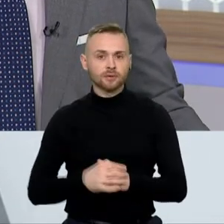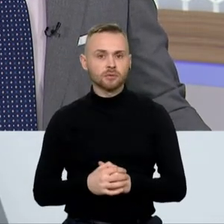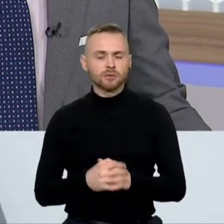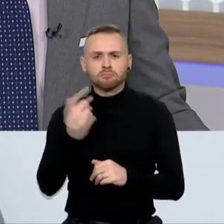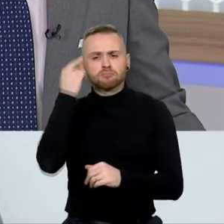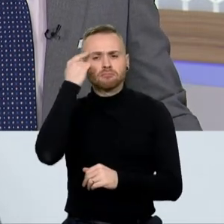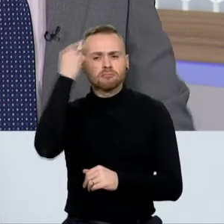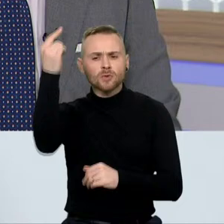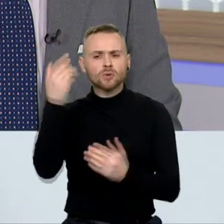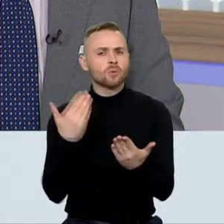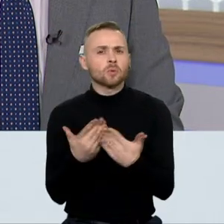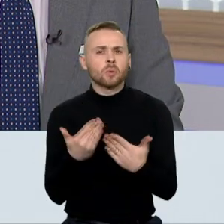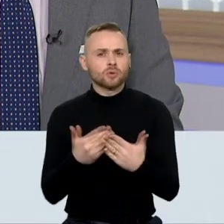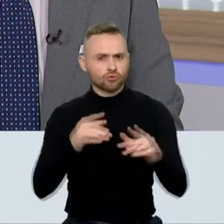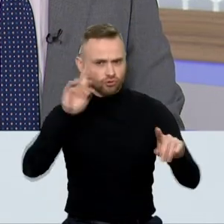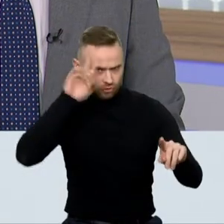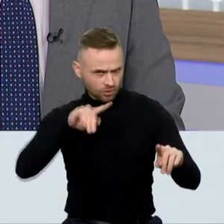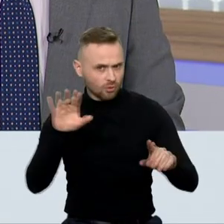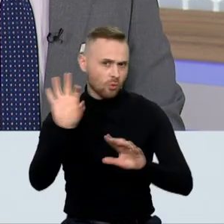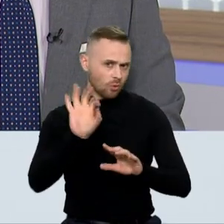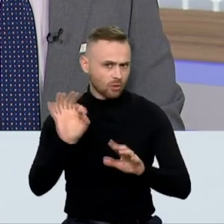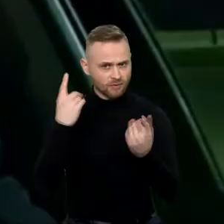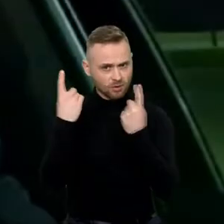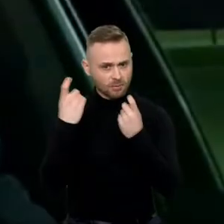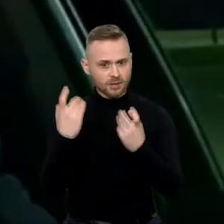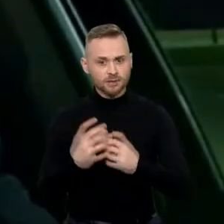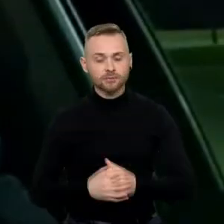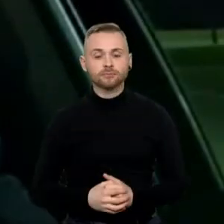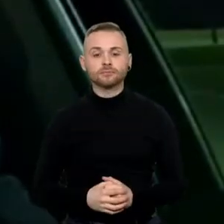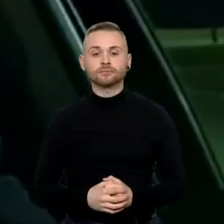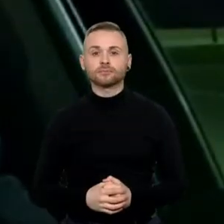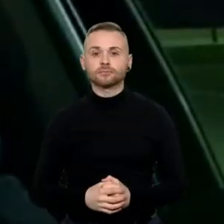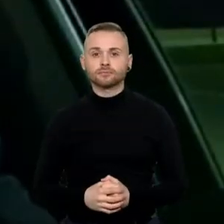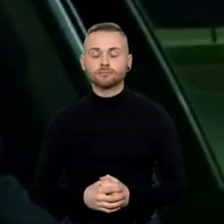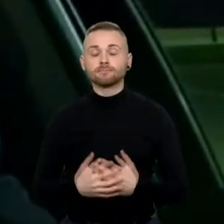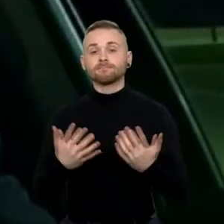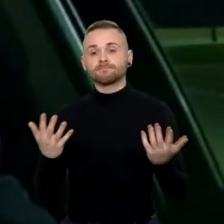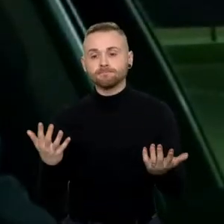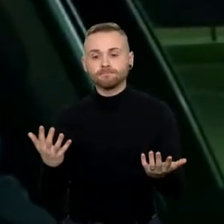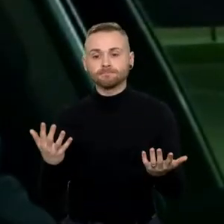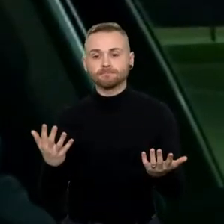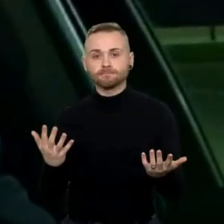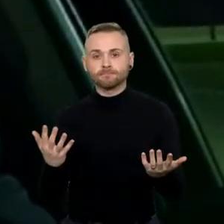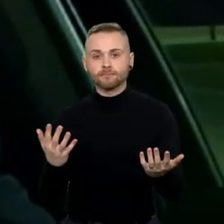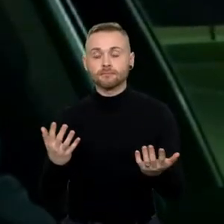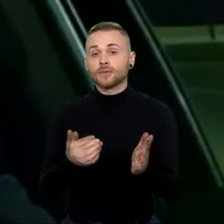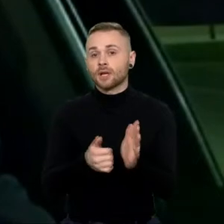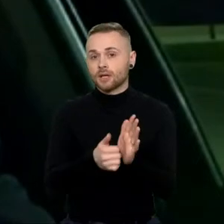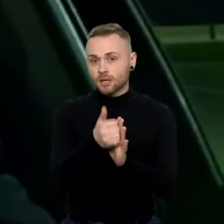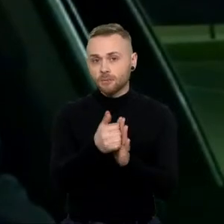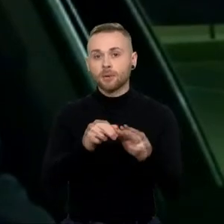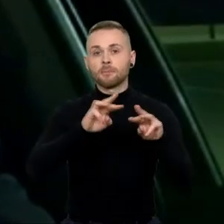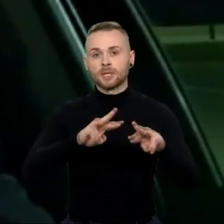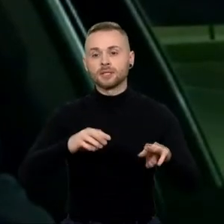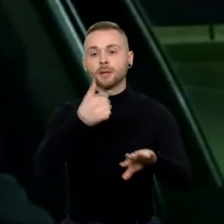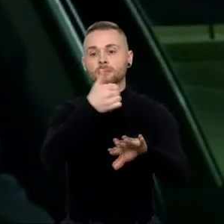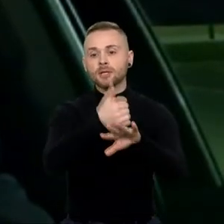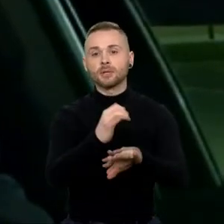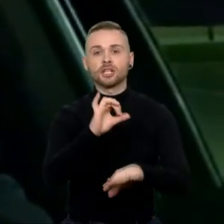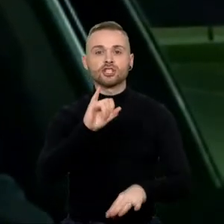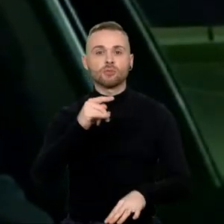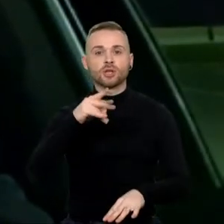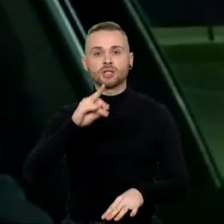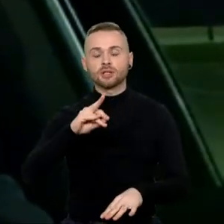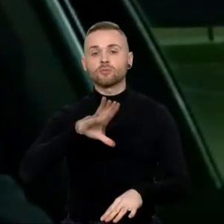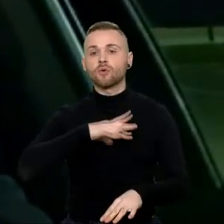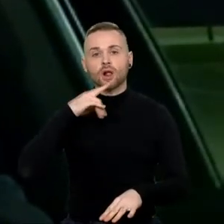sprendimo priežastys? Ką jūs žinote apie ją? Na, kaip ir teigia, gerbima premjerį Ingridą Šimonytę, kad